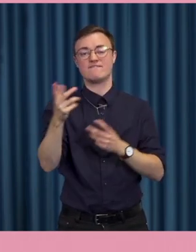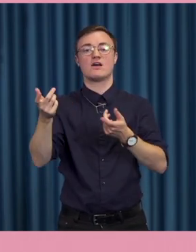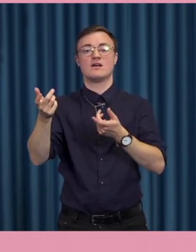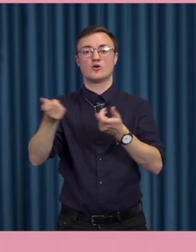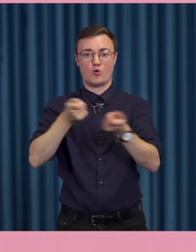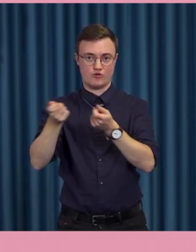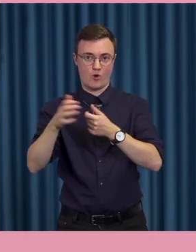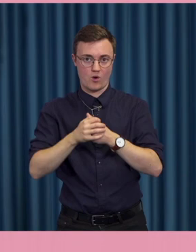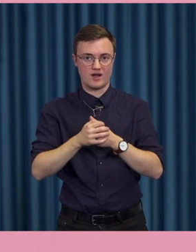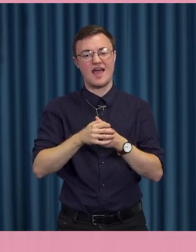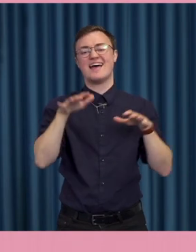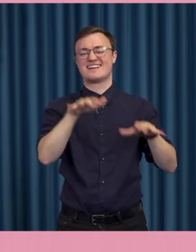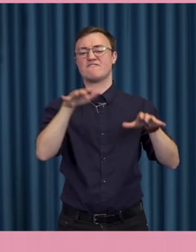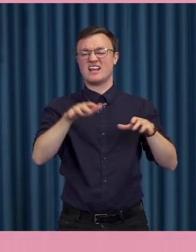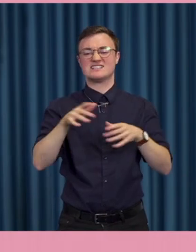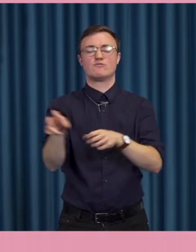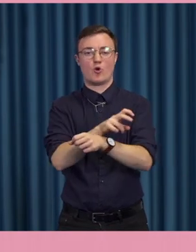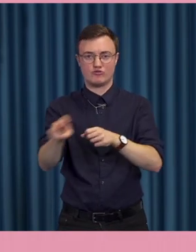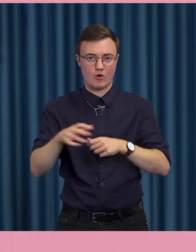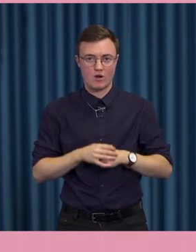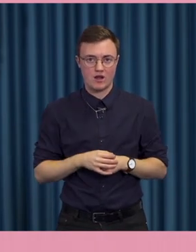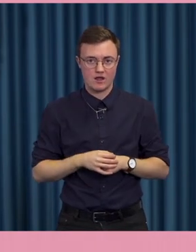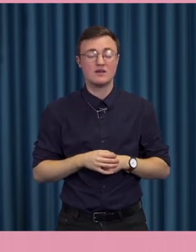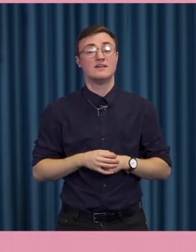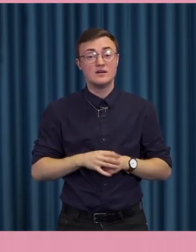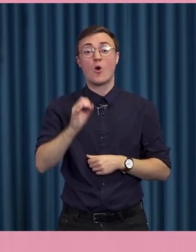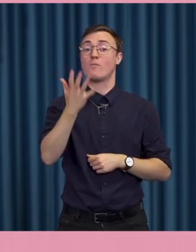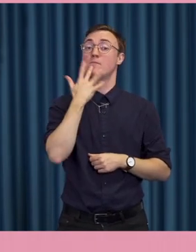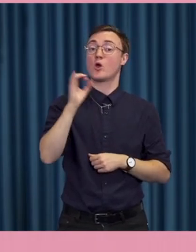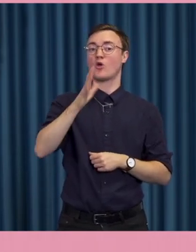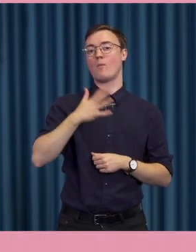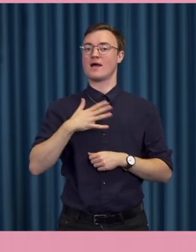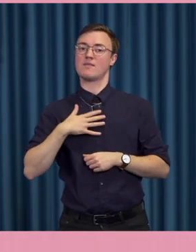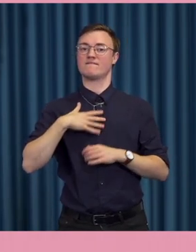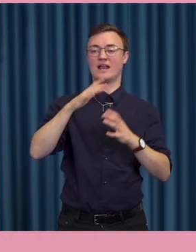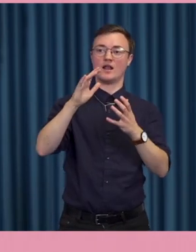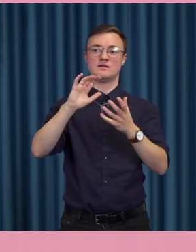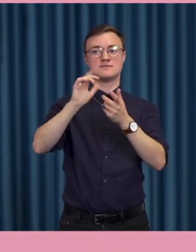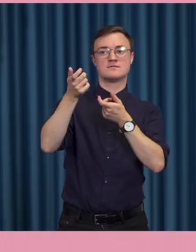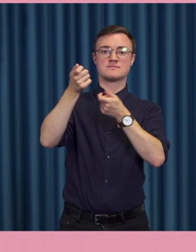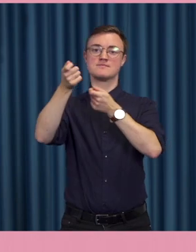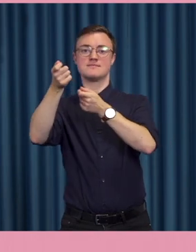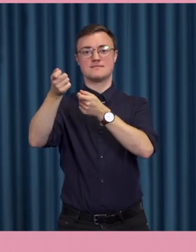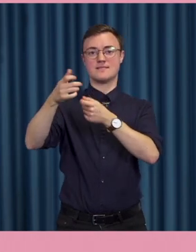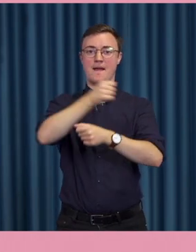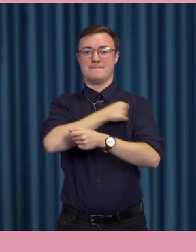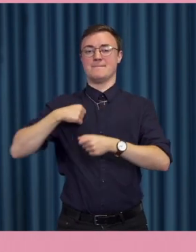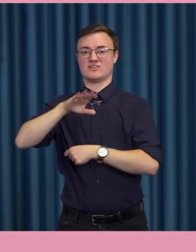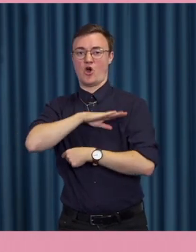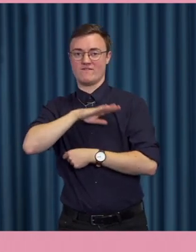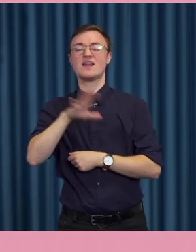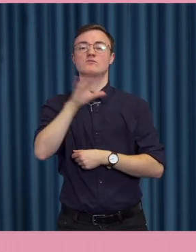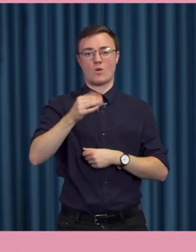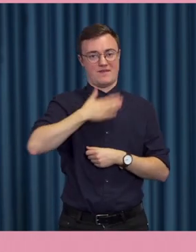Och slutligen är när vi talar om att vilseleda makthavare så är ju reflexiv kontroll någonting man är ute efter. Så betyder att jag